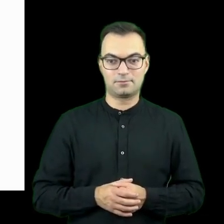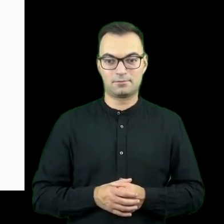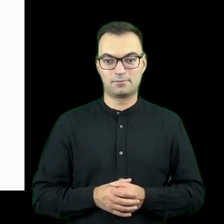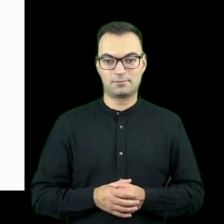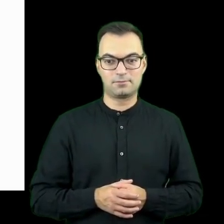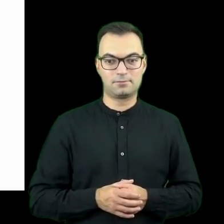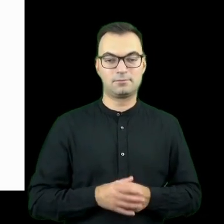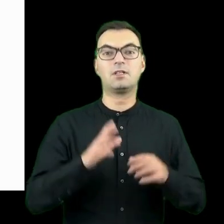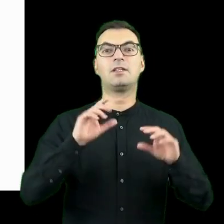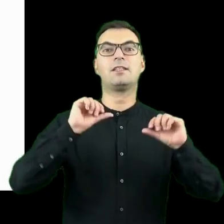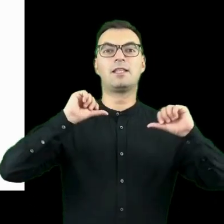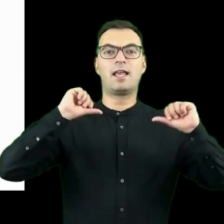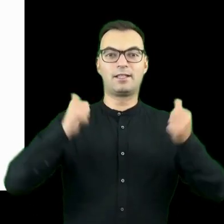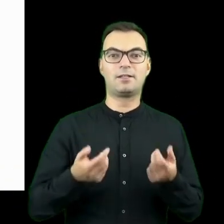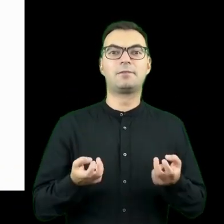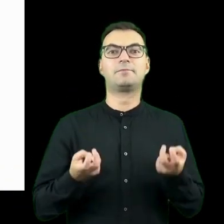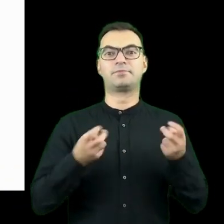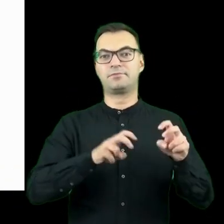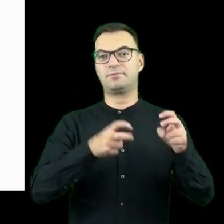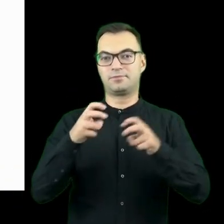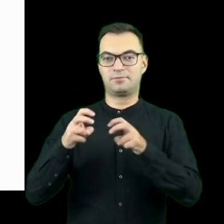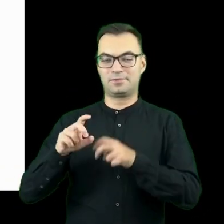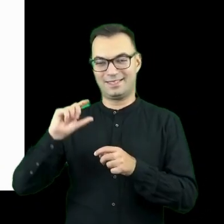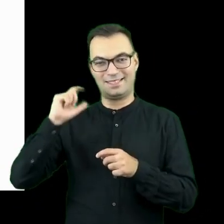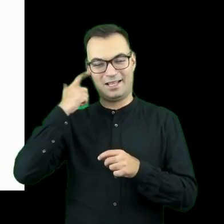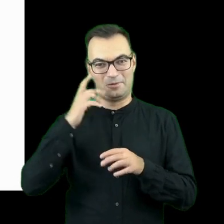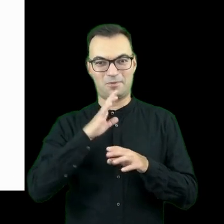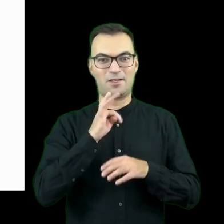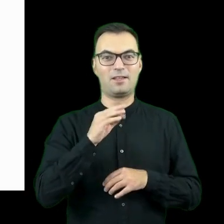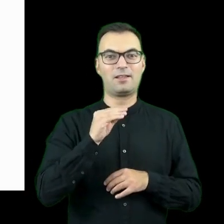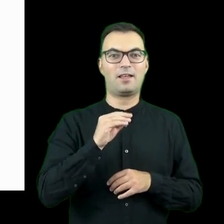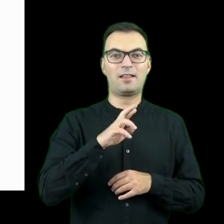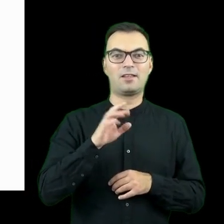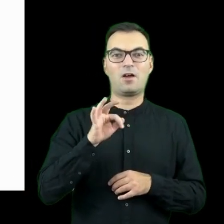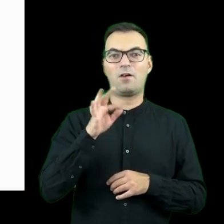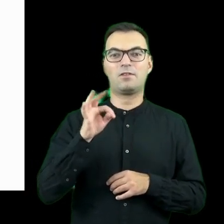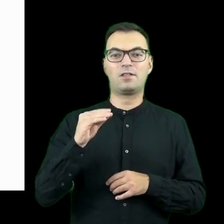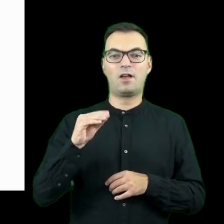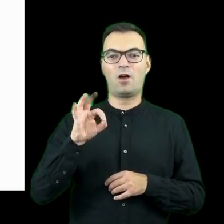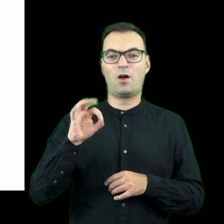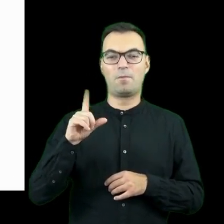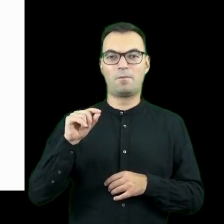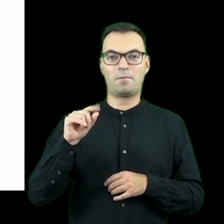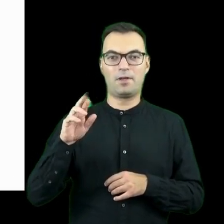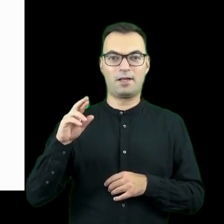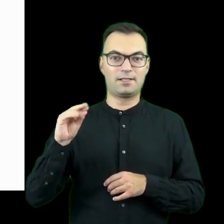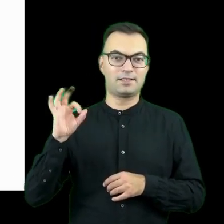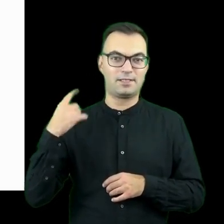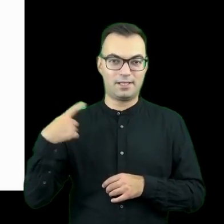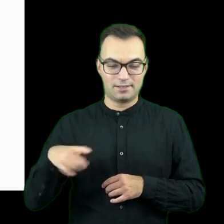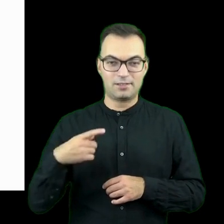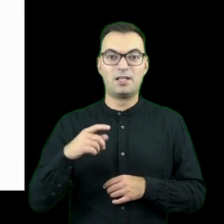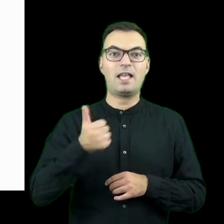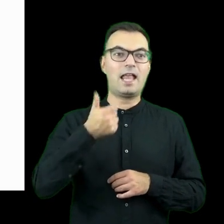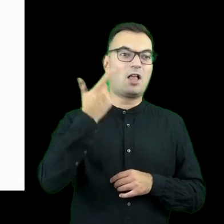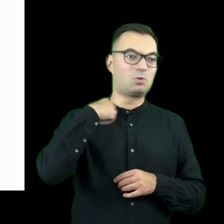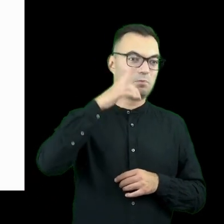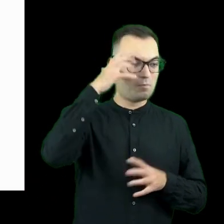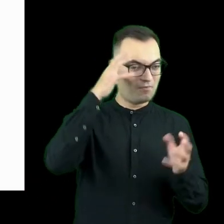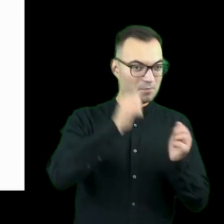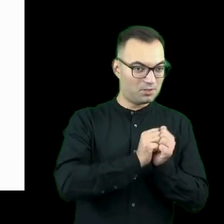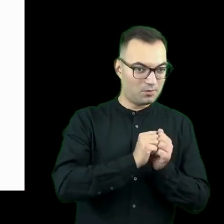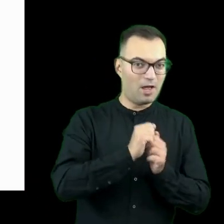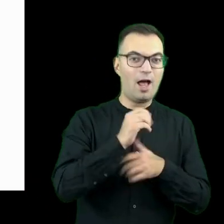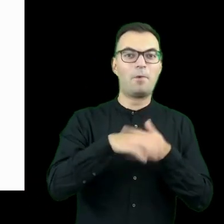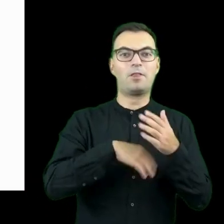stały założone centra Fiatra of the Oppressed w różnych krajach i przeszło to z inicjatywy konkretnej osoby o pewną metodologię, która